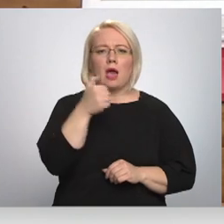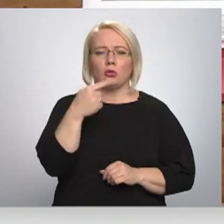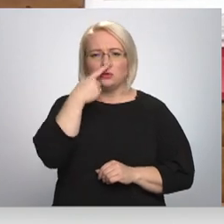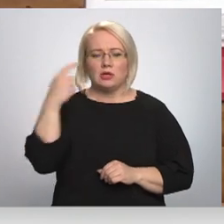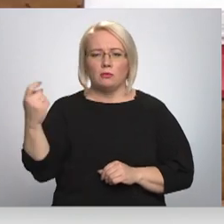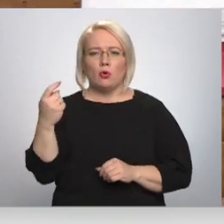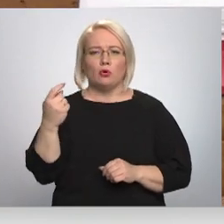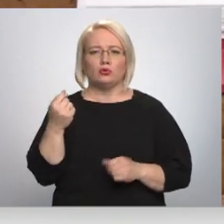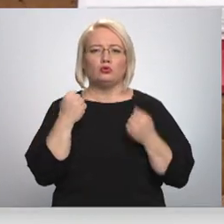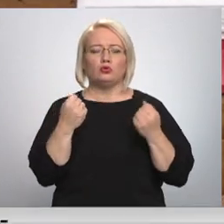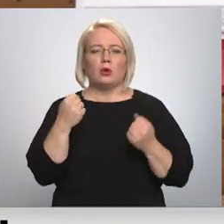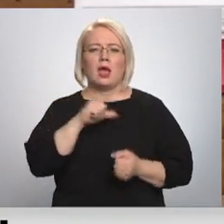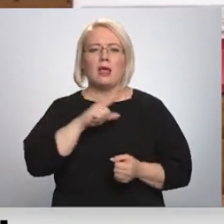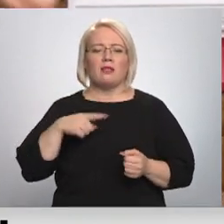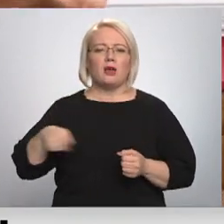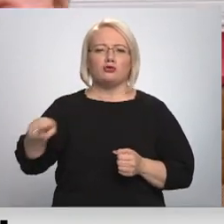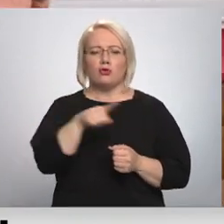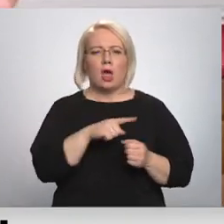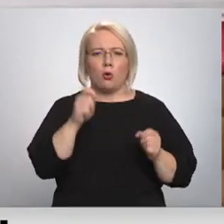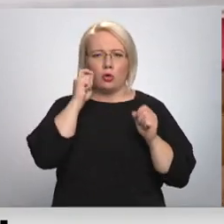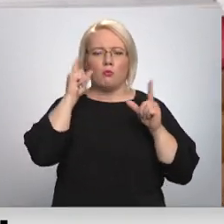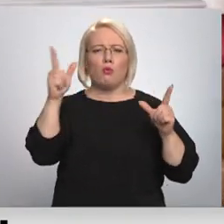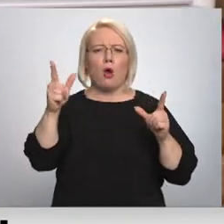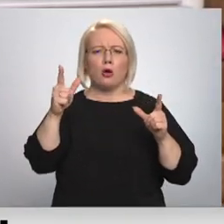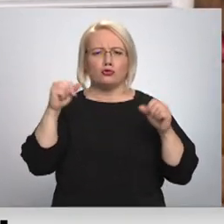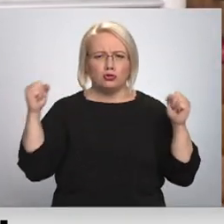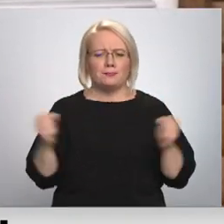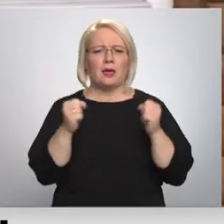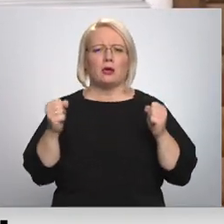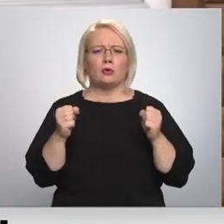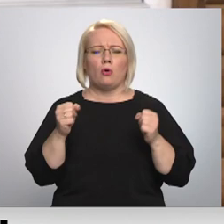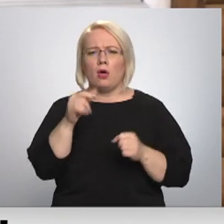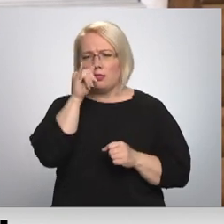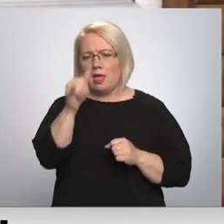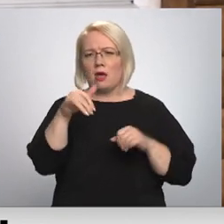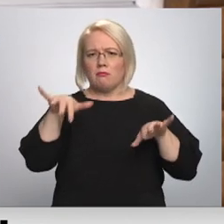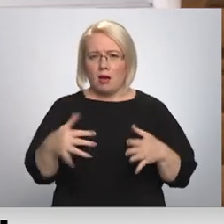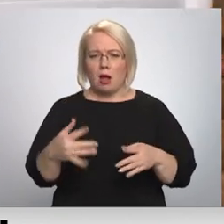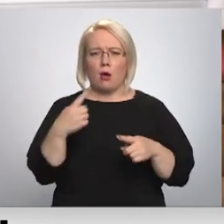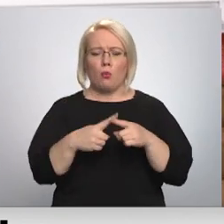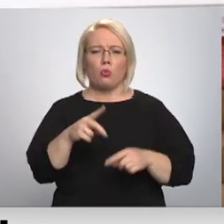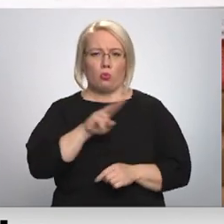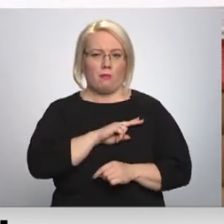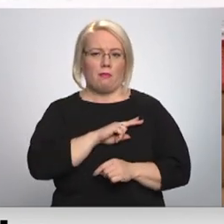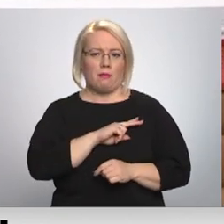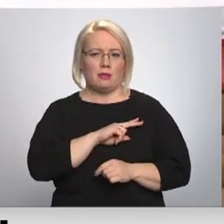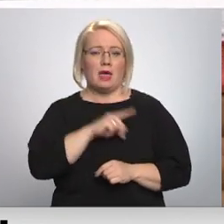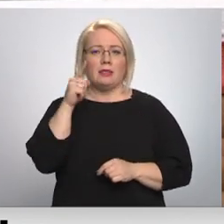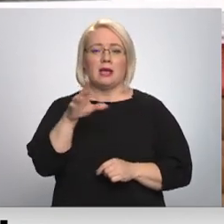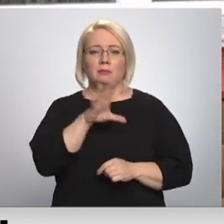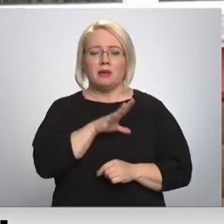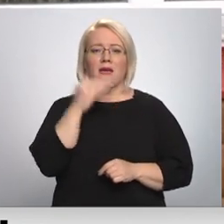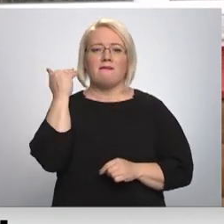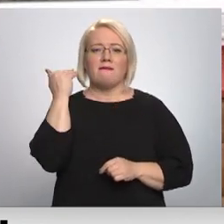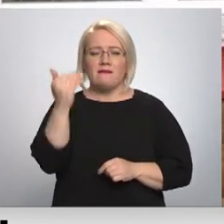tautu, možu un spirktu un neļauj te pagalām pagurt, nīkt un bojā iet. Tas bija viņas